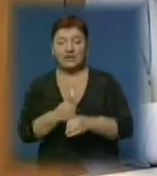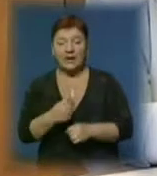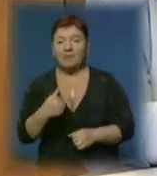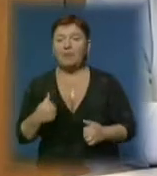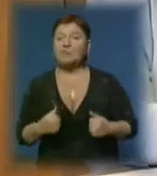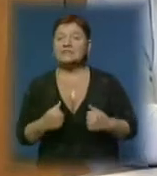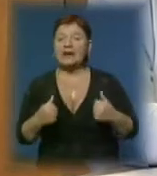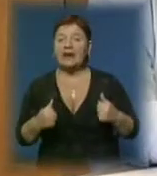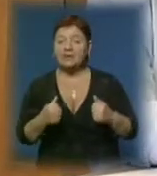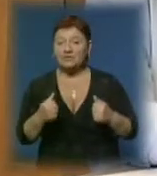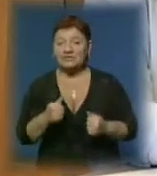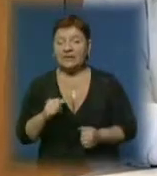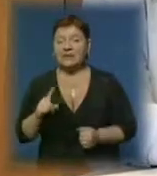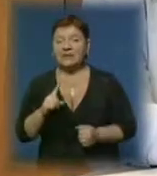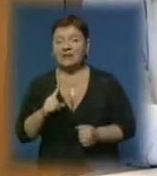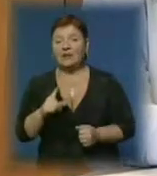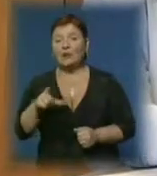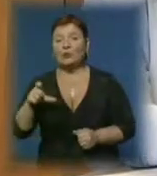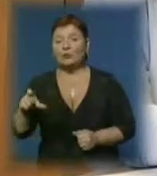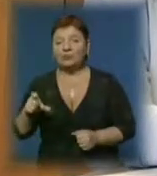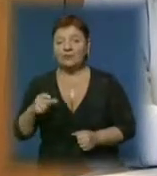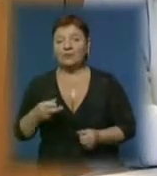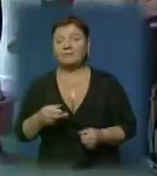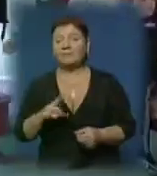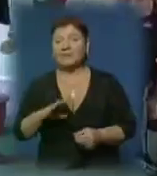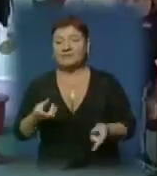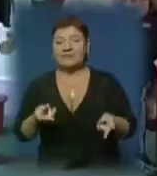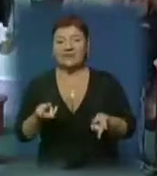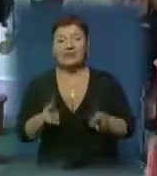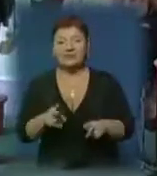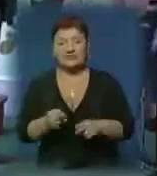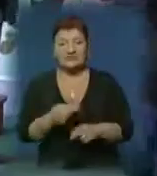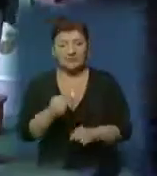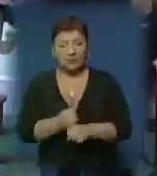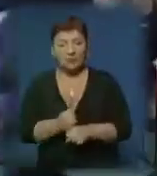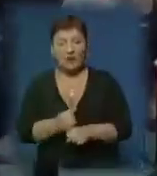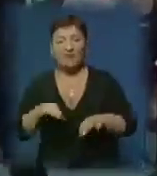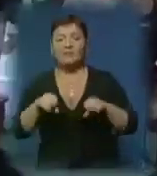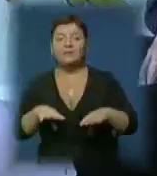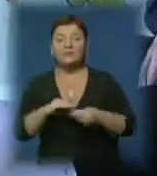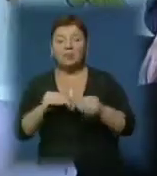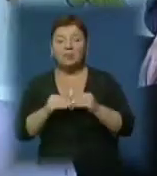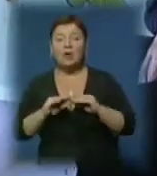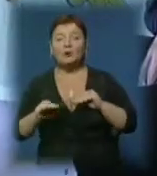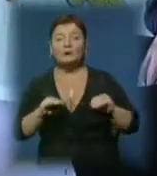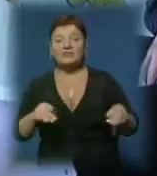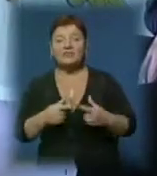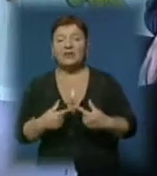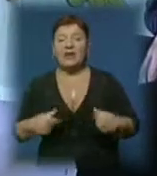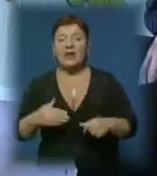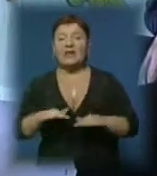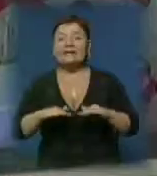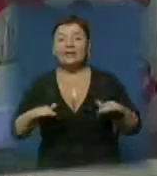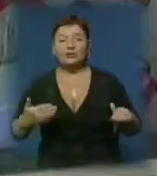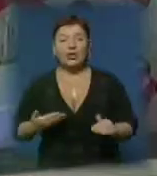знайти десь щелину, щоб люди не залишилися без роботи. Наразі вирішується проблема з розміщенням відділення дитячої